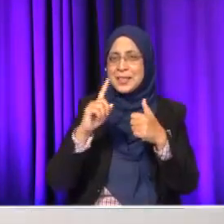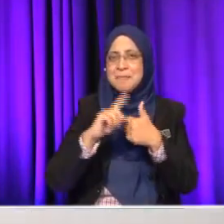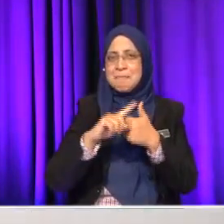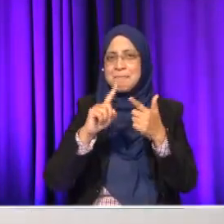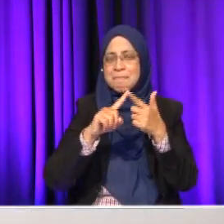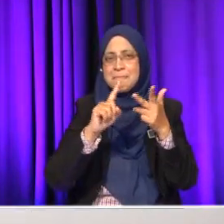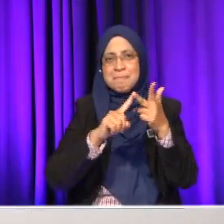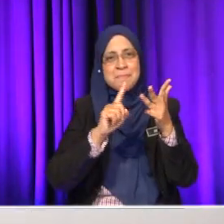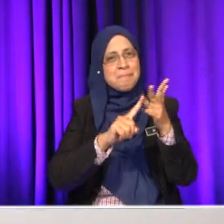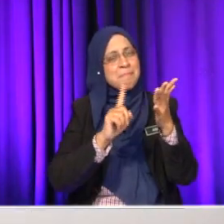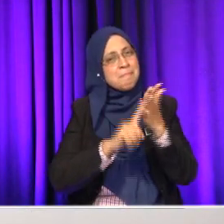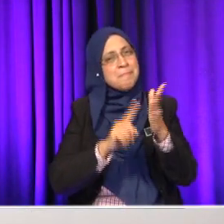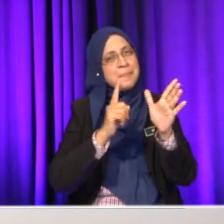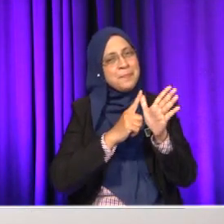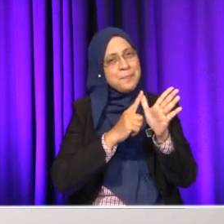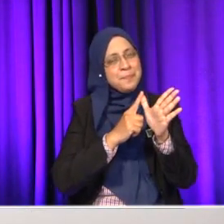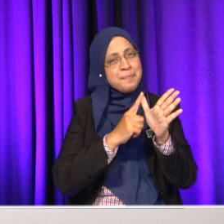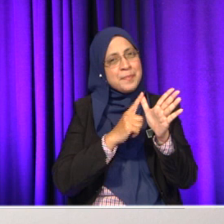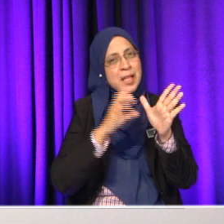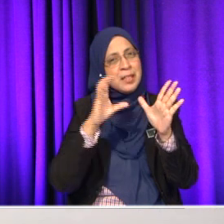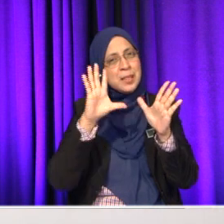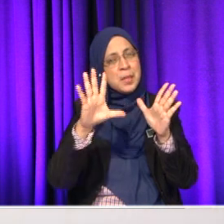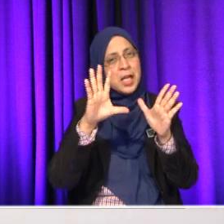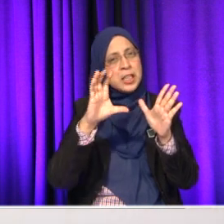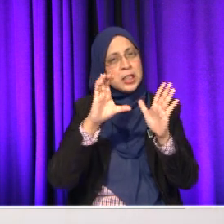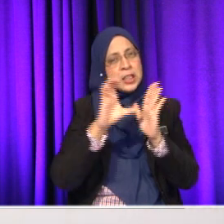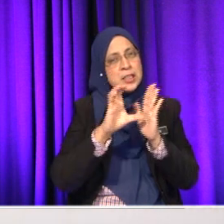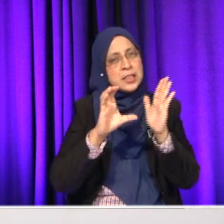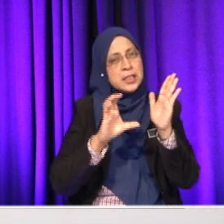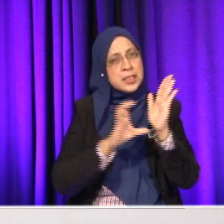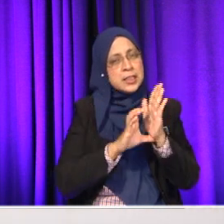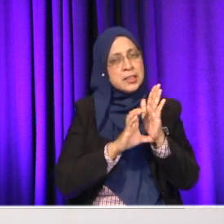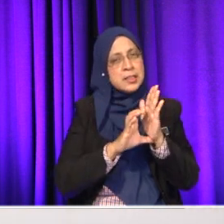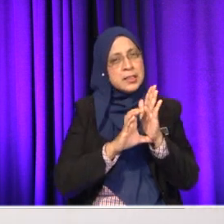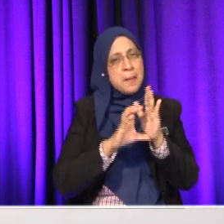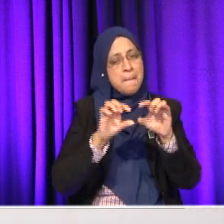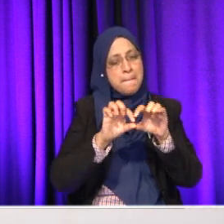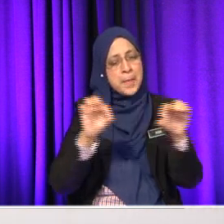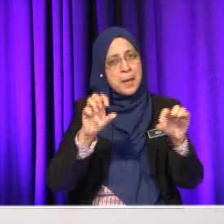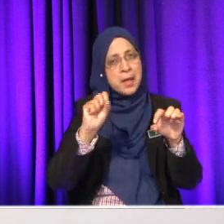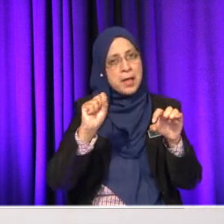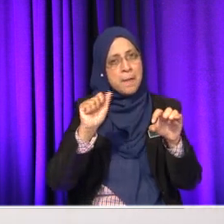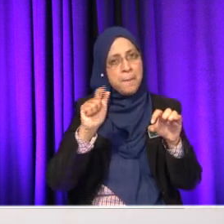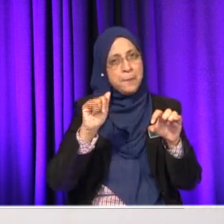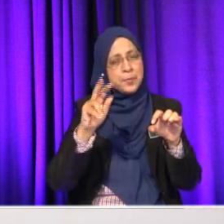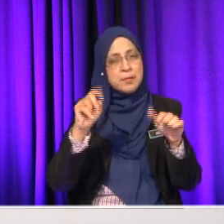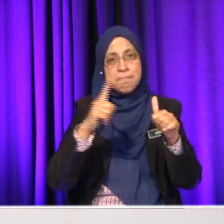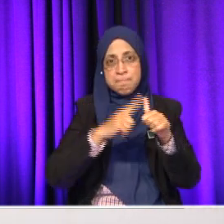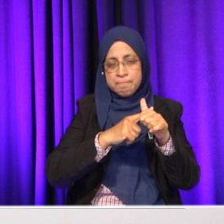Lima ciri-ciri pemasangan Pak Sali. Lima ciri-ciri pemasangan Pak Sali. Yang pertama, kita perlukan kualiti pipe.